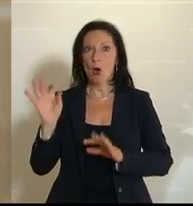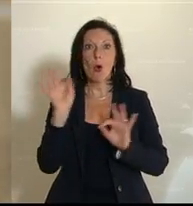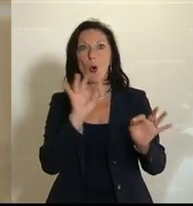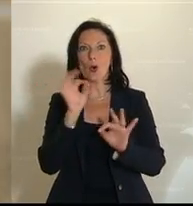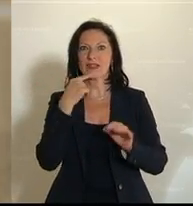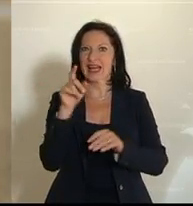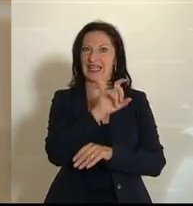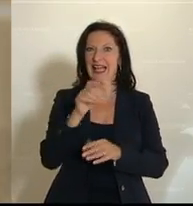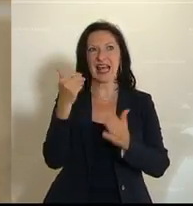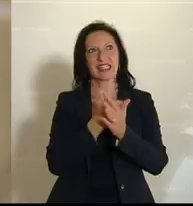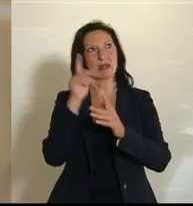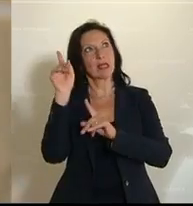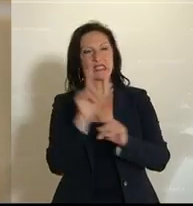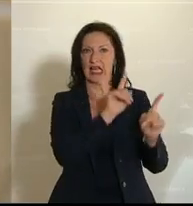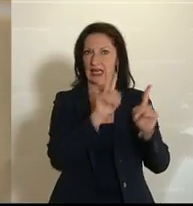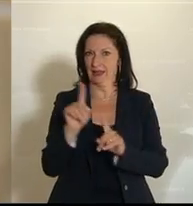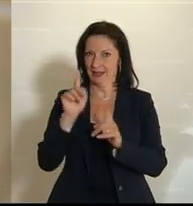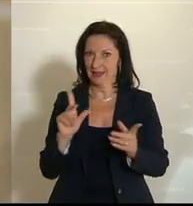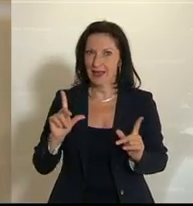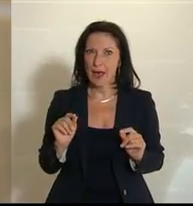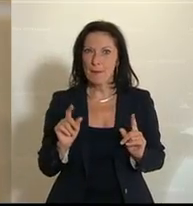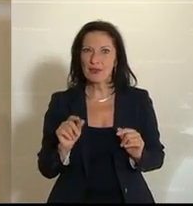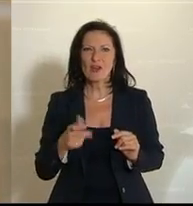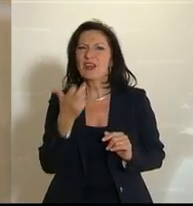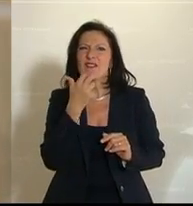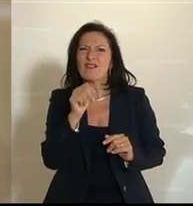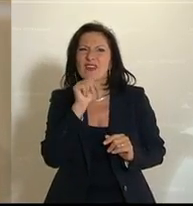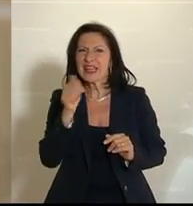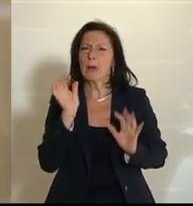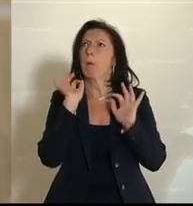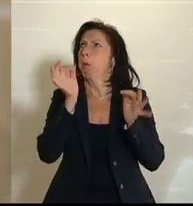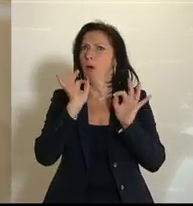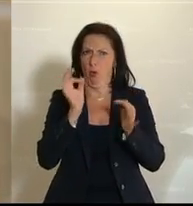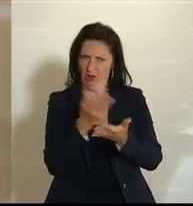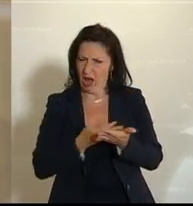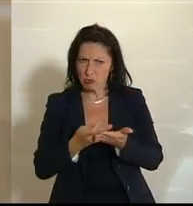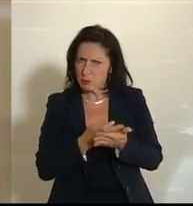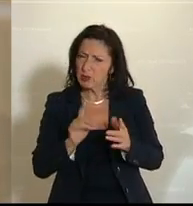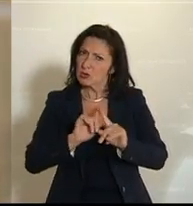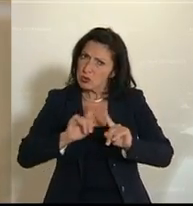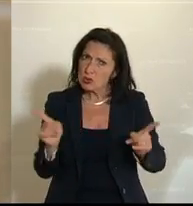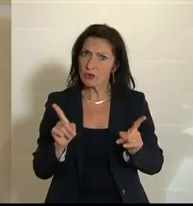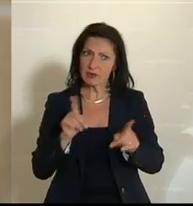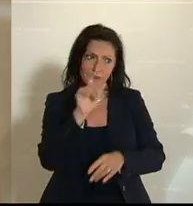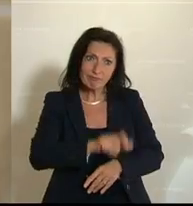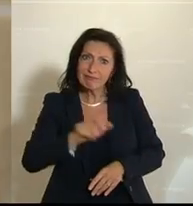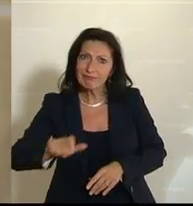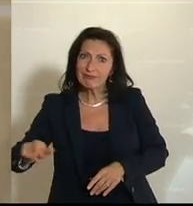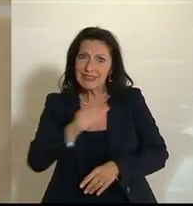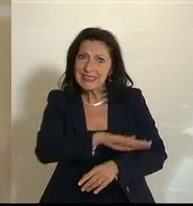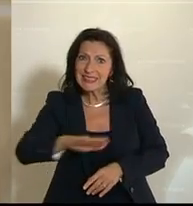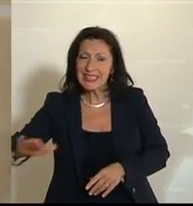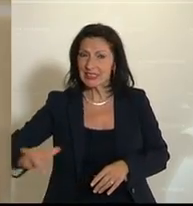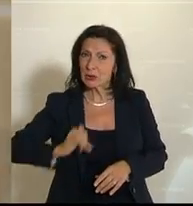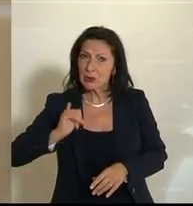eigentlich nicht eine Sing-Elite ausgebildet werden soll, sondern dass flächendeckend diese jungen Menschen, diese jungen Gehirne